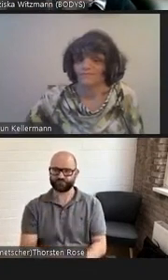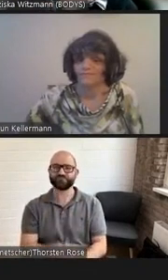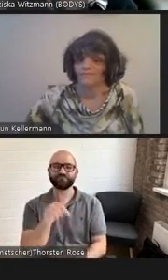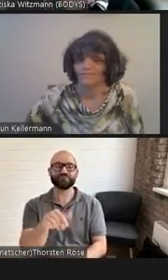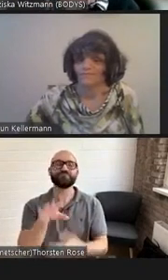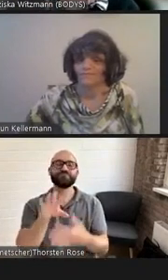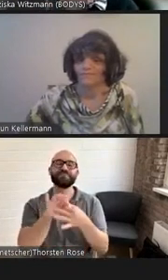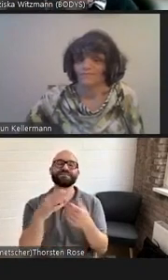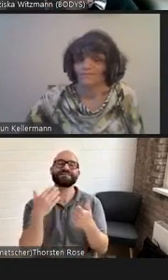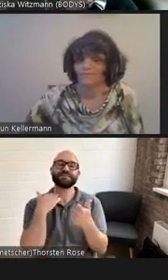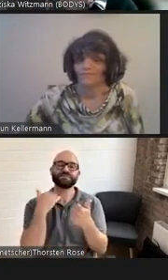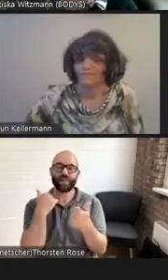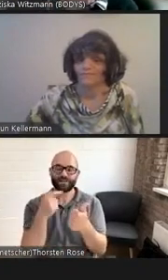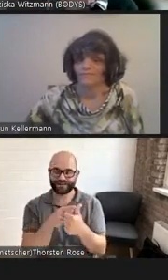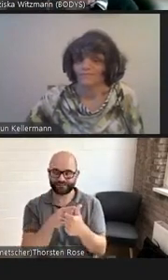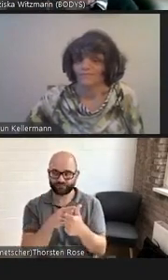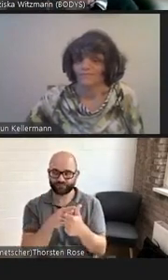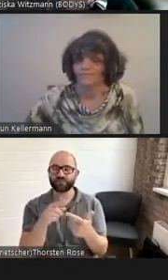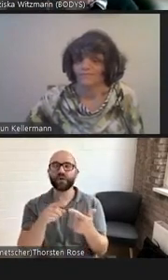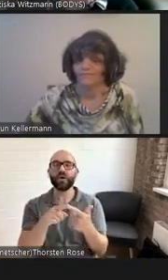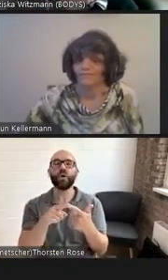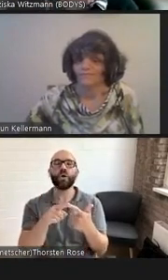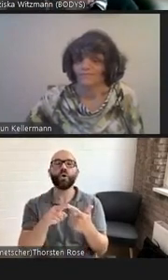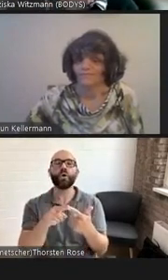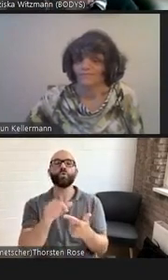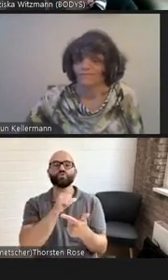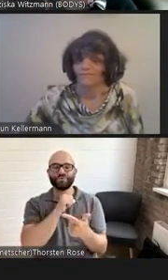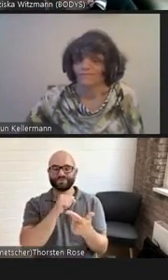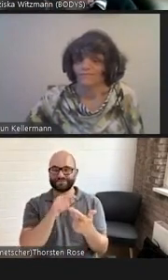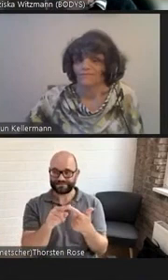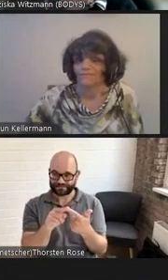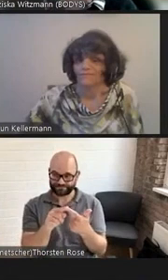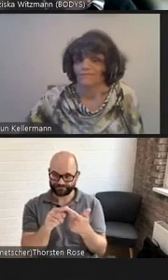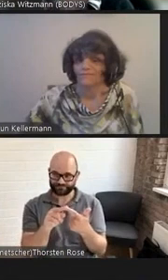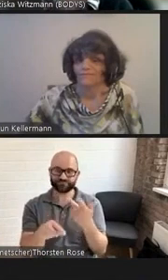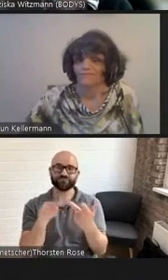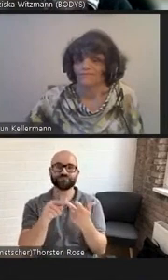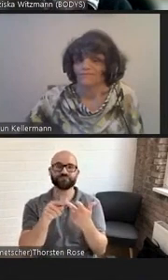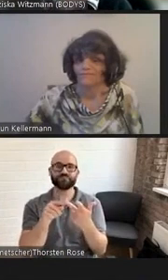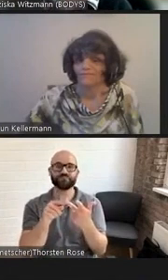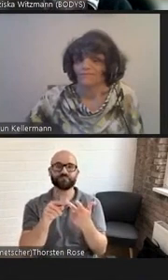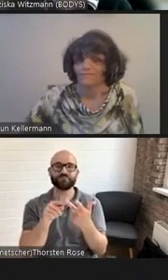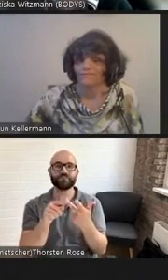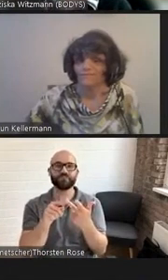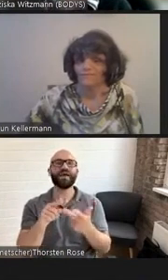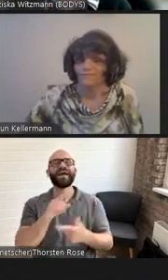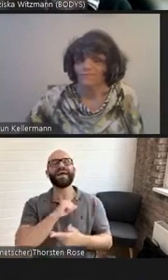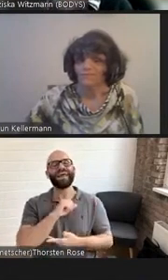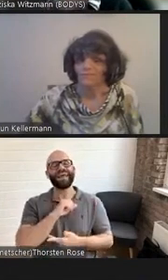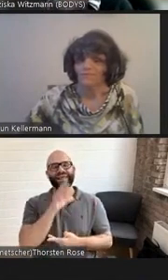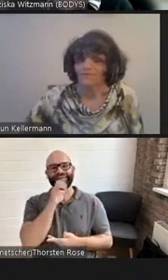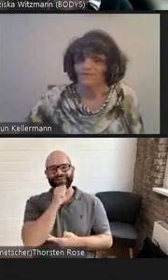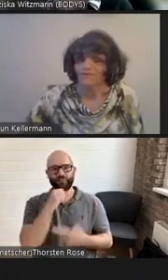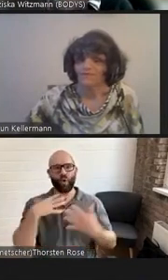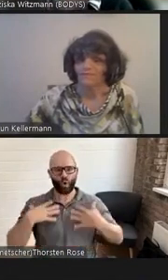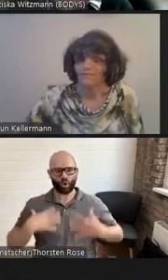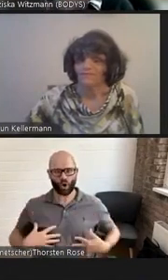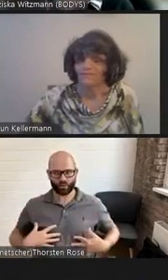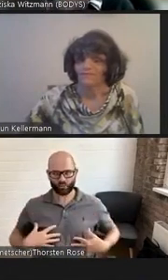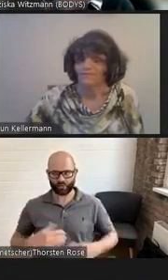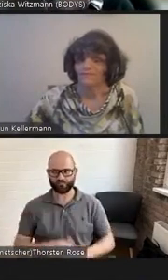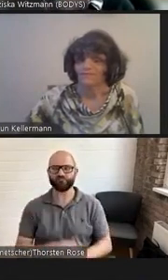Sexualität, spreche über Suizid, über intime Körperteile und psychische